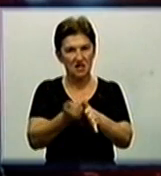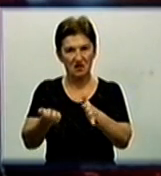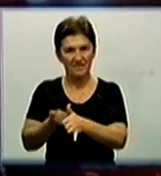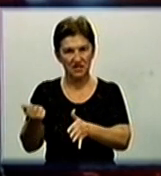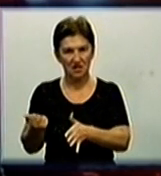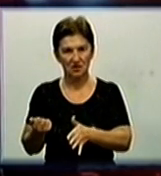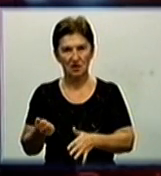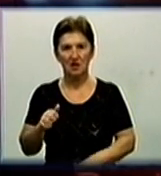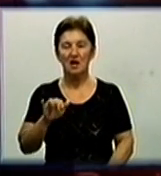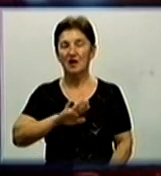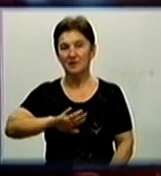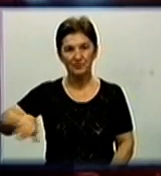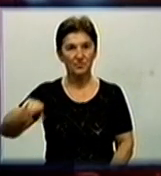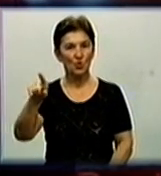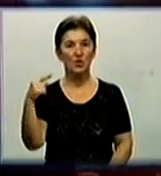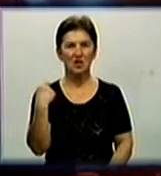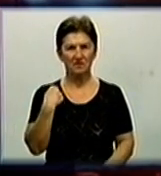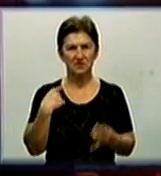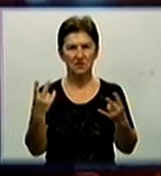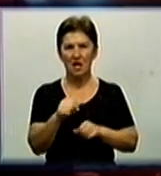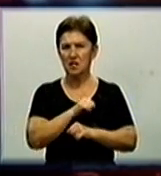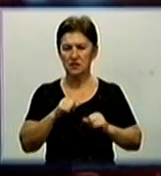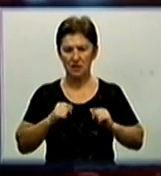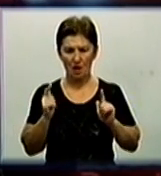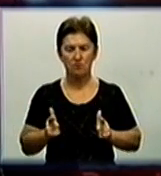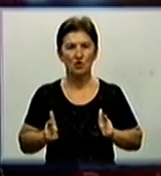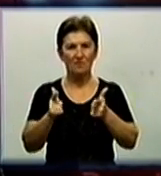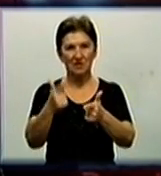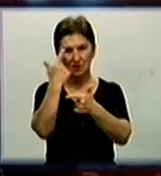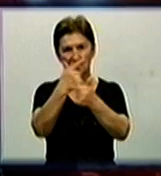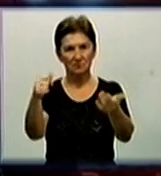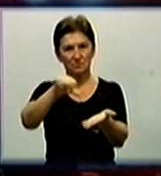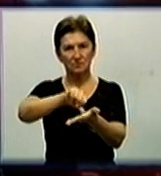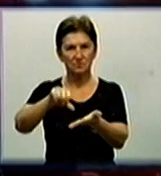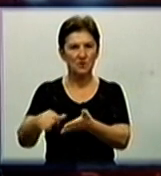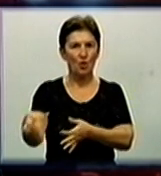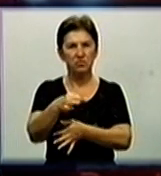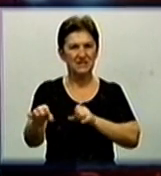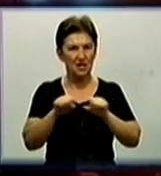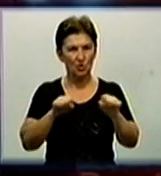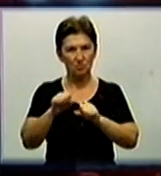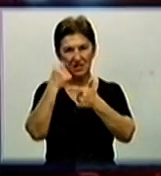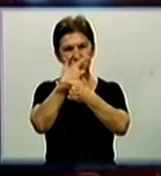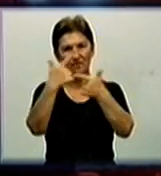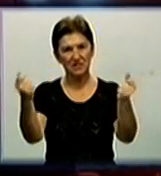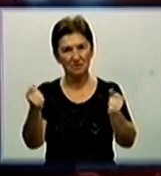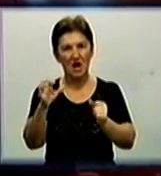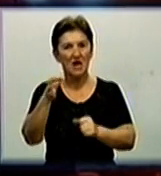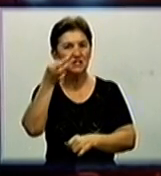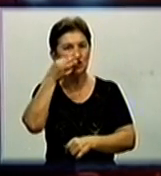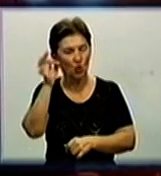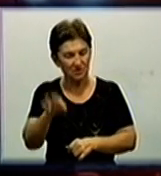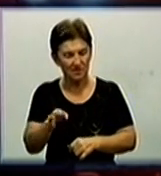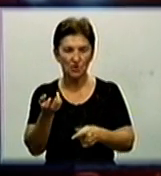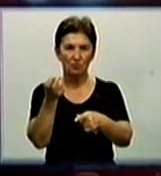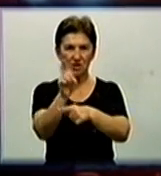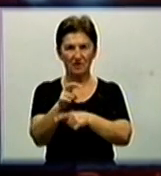У Кіровограді терміново потрібні добровольці. З такою заявою виступив обласний комісар і закликав військових з досвідом приходити